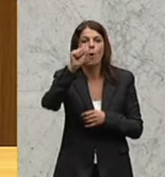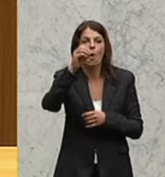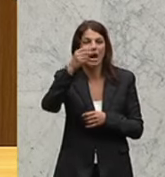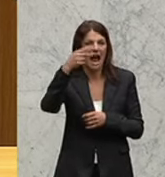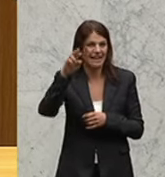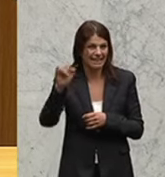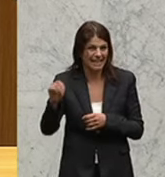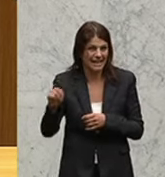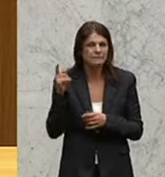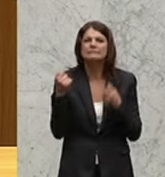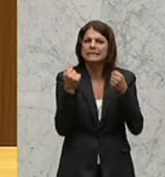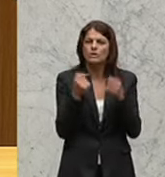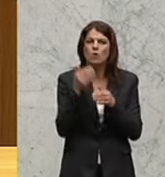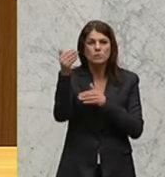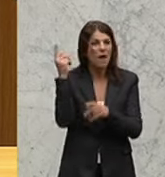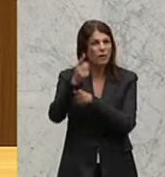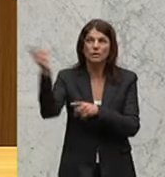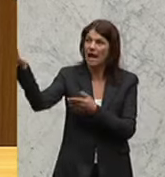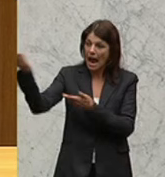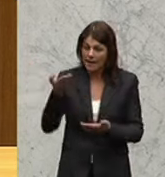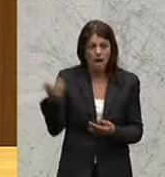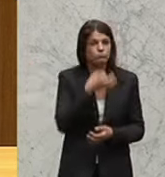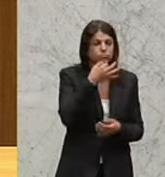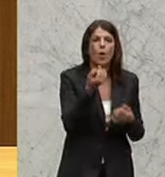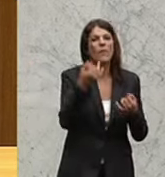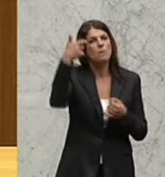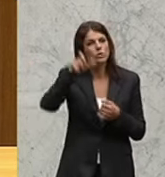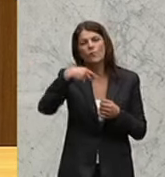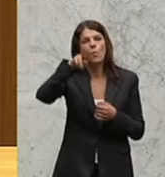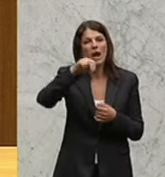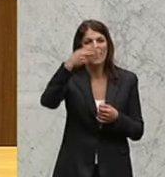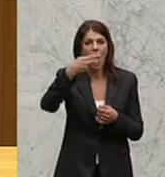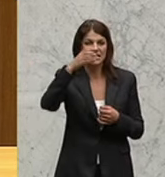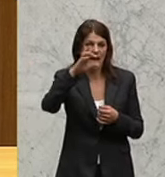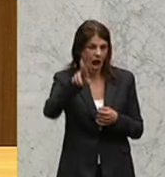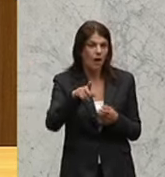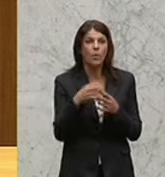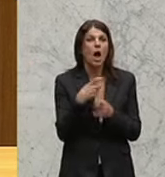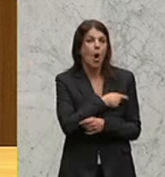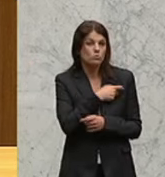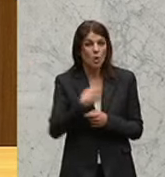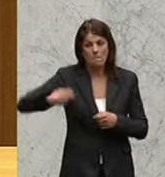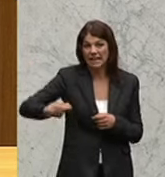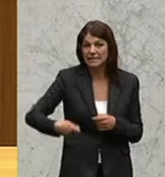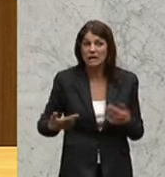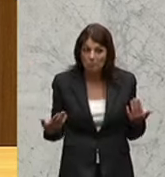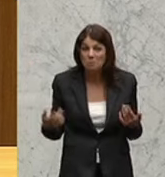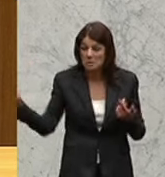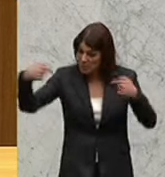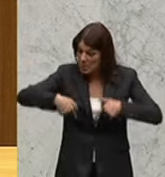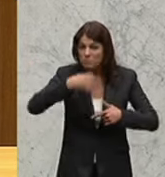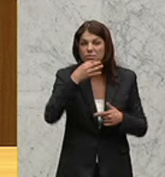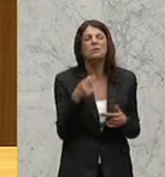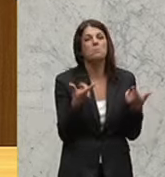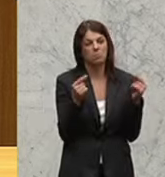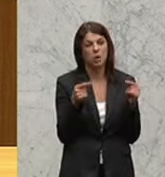Außenbeauftragte, Sicherheits- und Außenbeauftragte hören, oder jemanden von UNHCR oder einen Kommissionspräsidenten. Ich glaube, dass es die Debatte unserer, also die